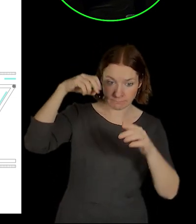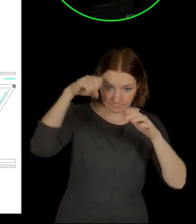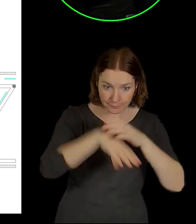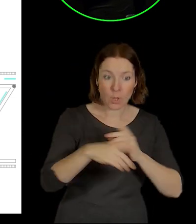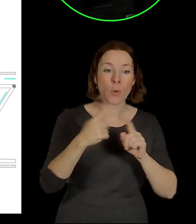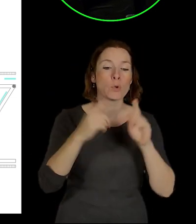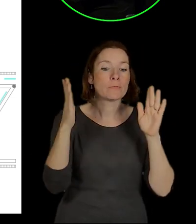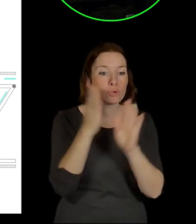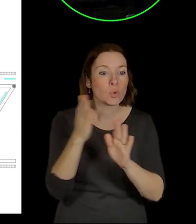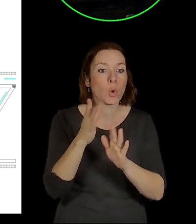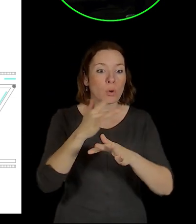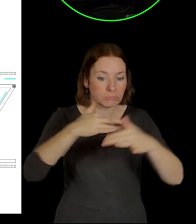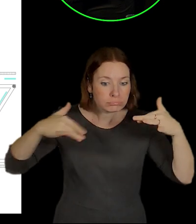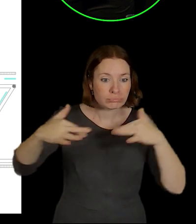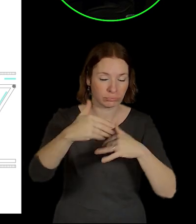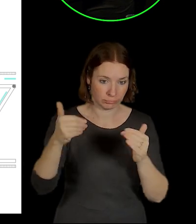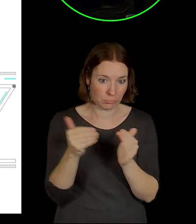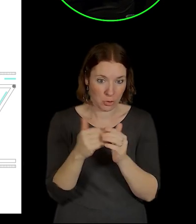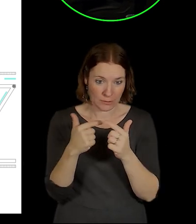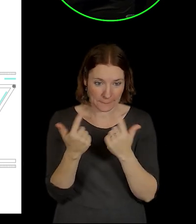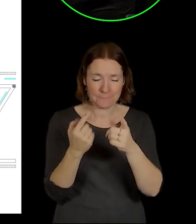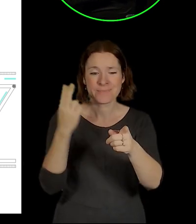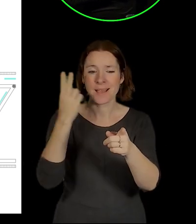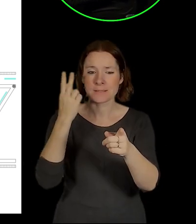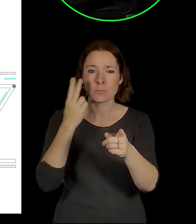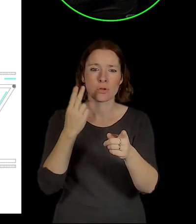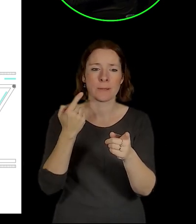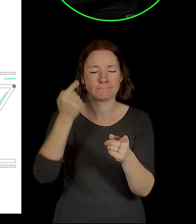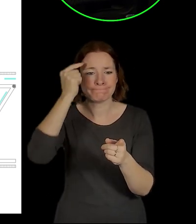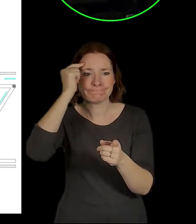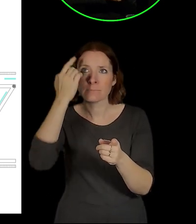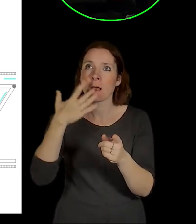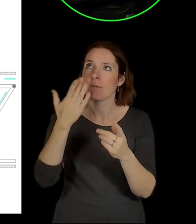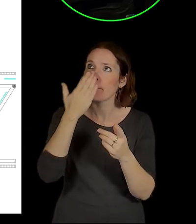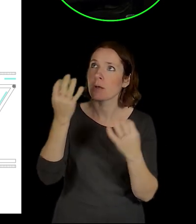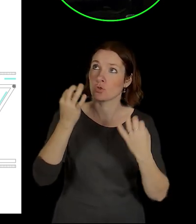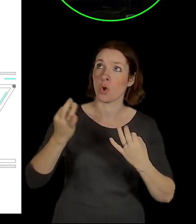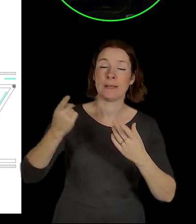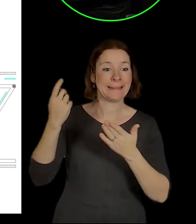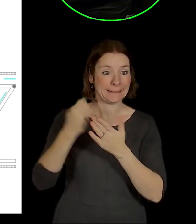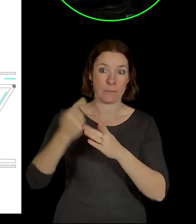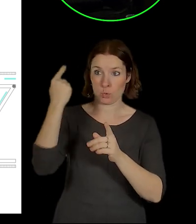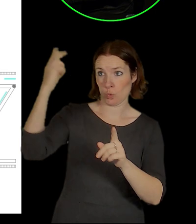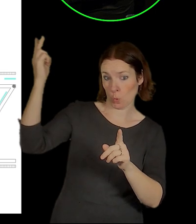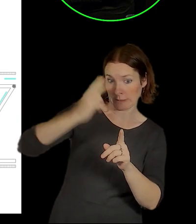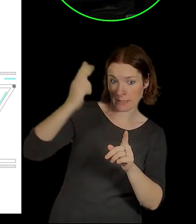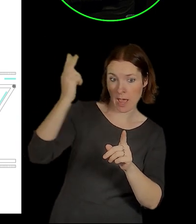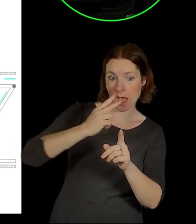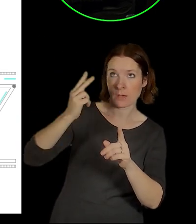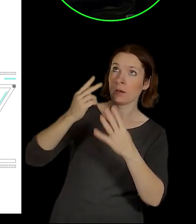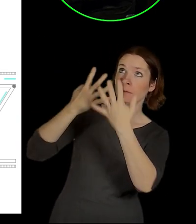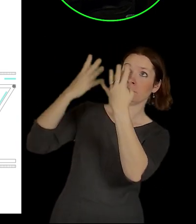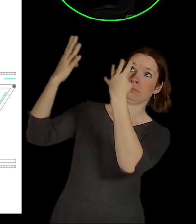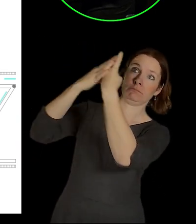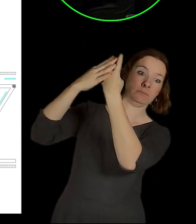Pak jsme použili vlastně takovej ten nejklasičtější princip pasivní solární ochrany. Vytvořili jsme prostě takovou žaluzi z té strany, ze